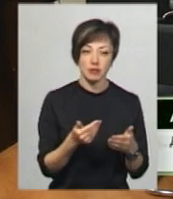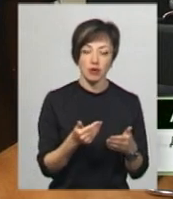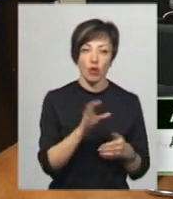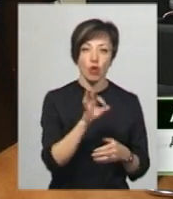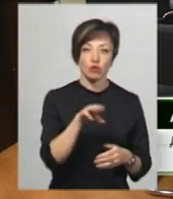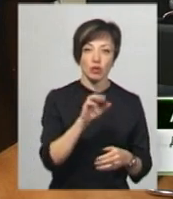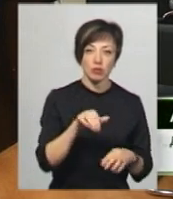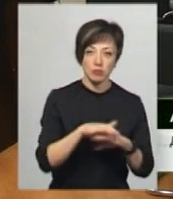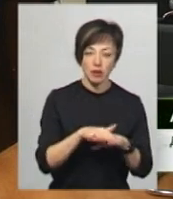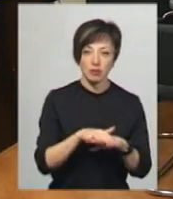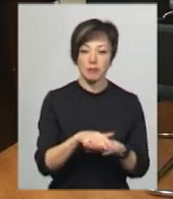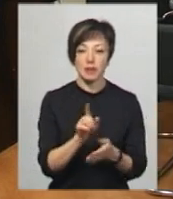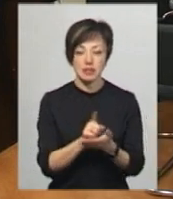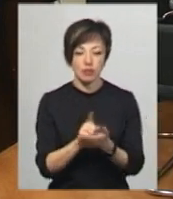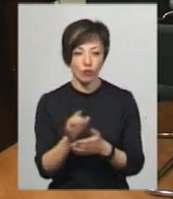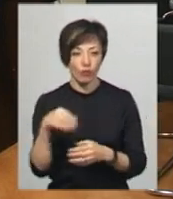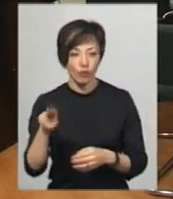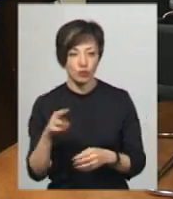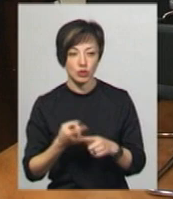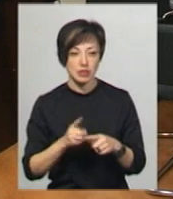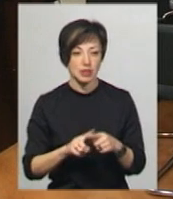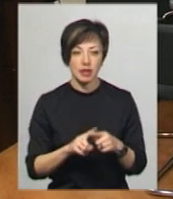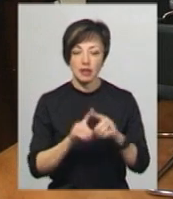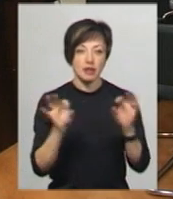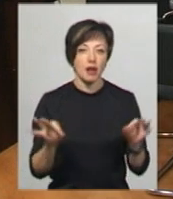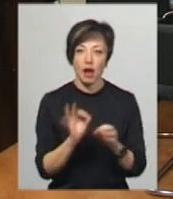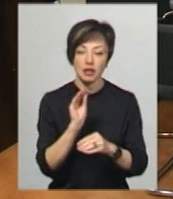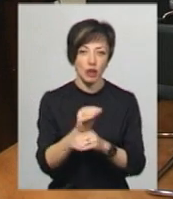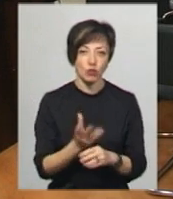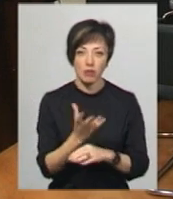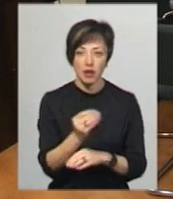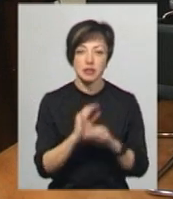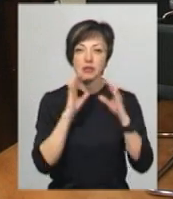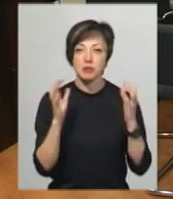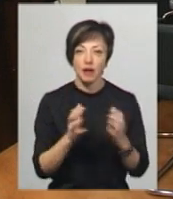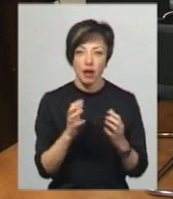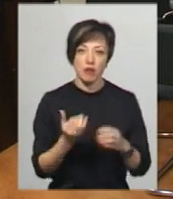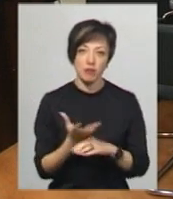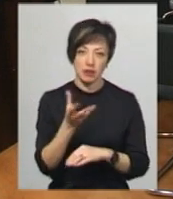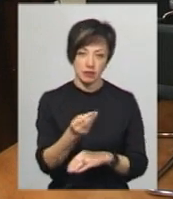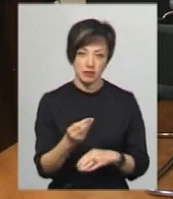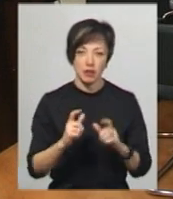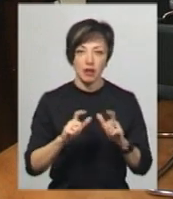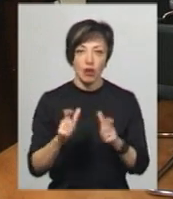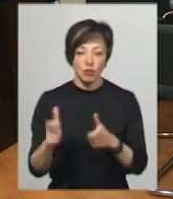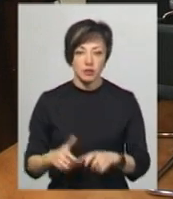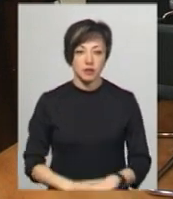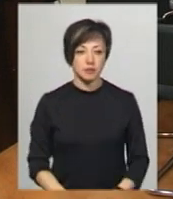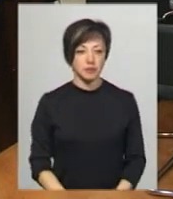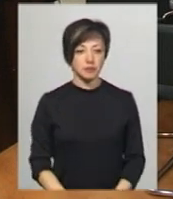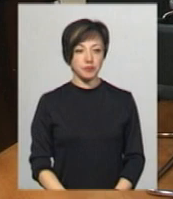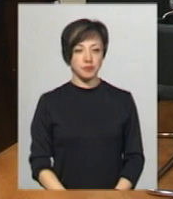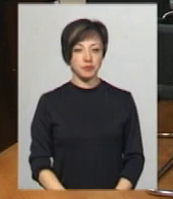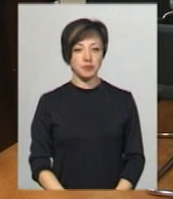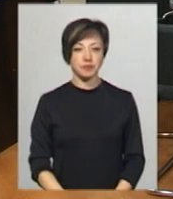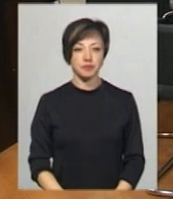Ощадбанку, з пенсійного фонду, це ніяка недоплата, щоб вони їх зберігали і оплачували за комунальні